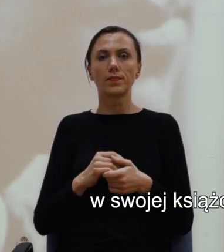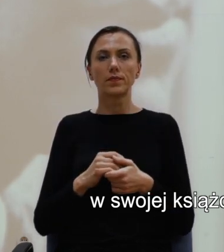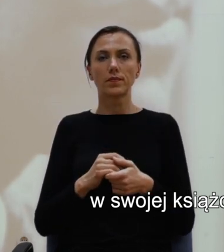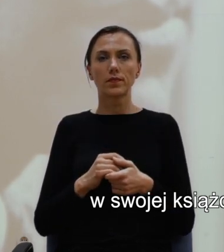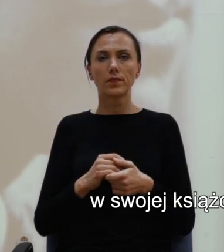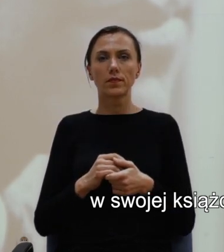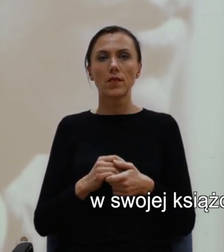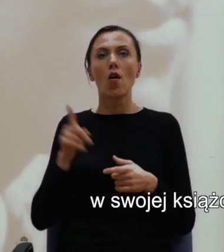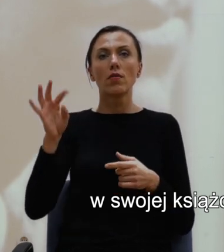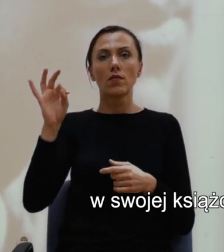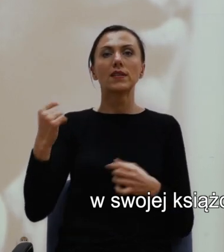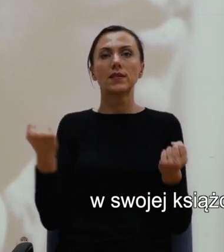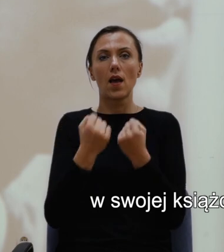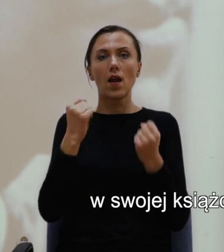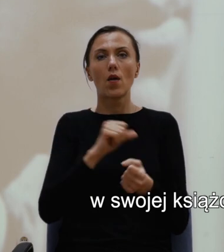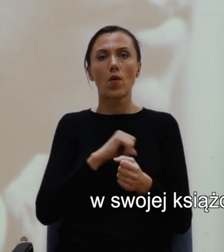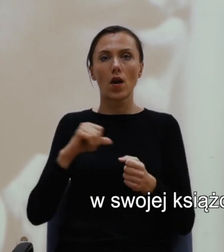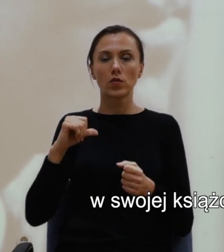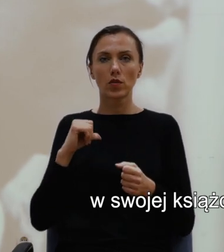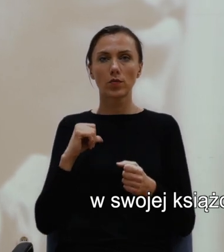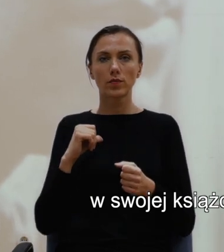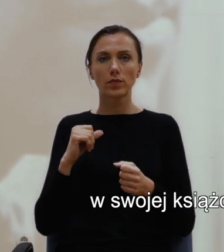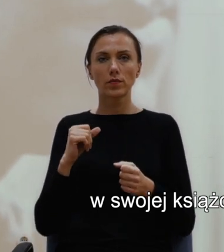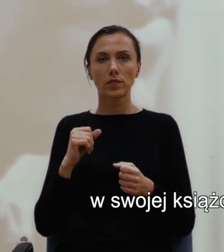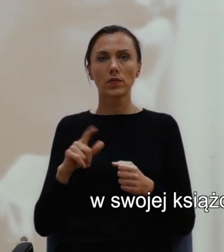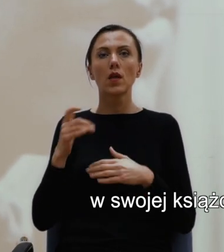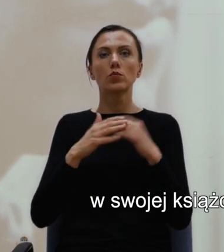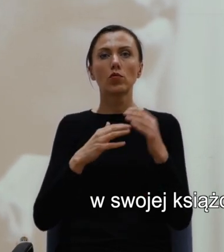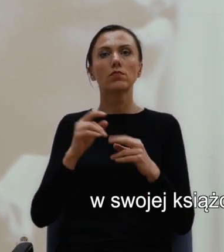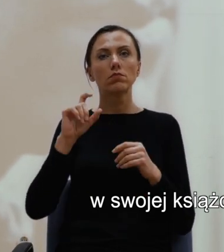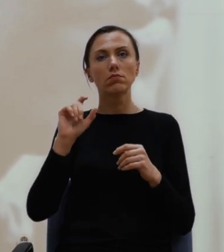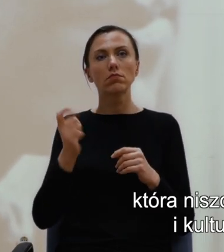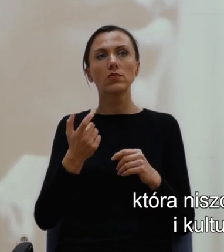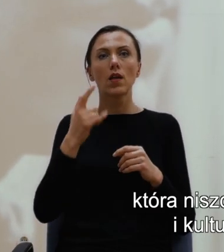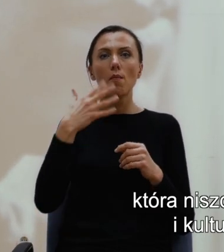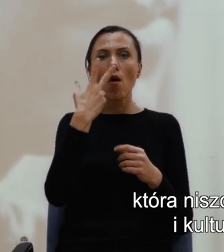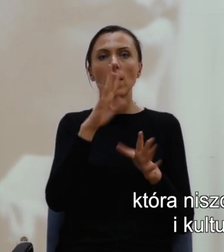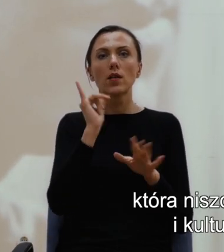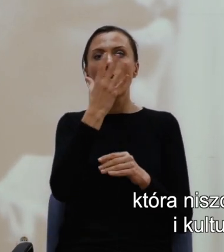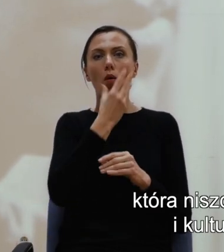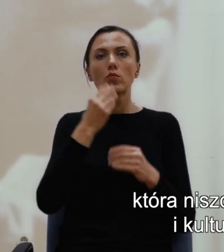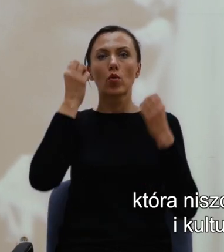zbudować, nakreślić obraz kultury, która